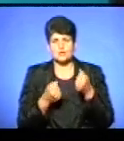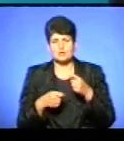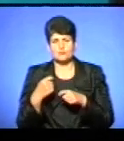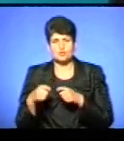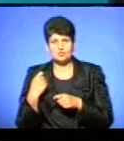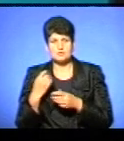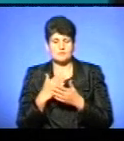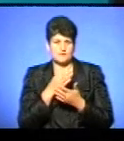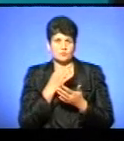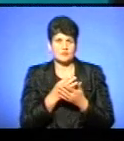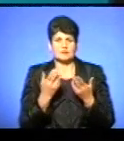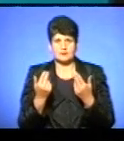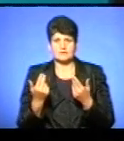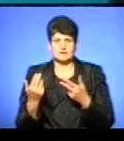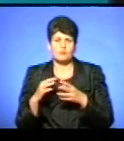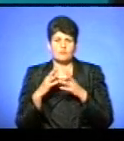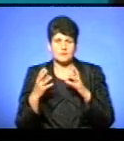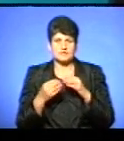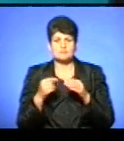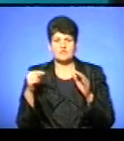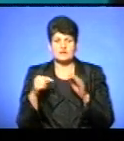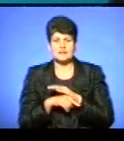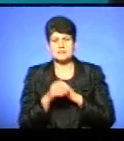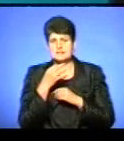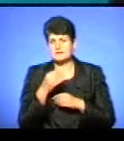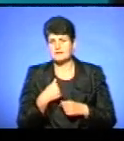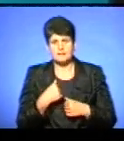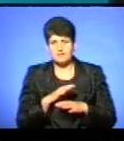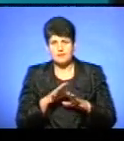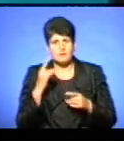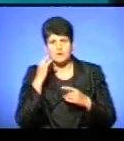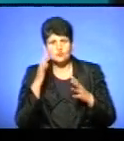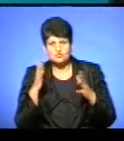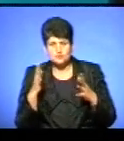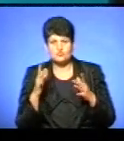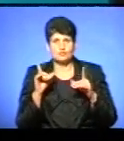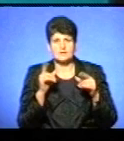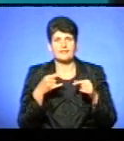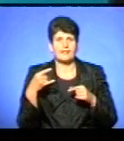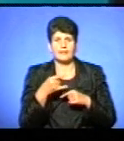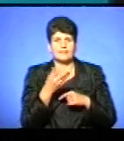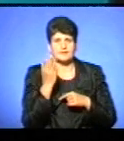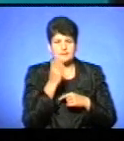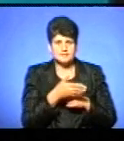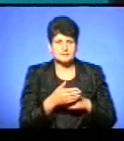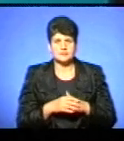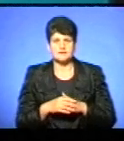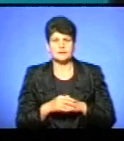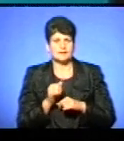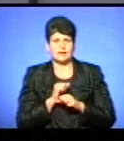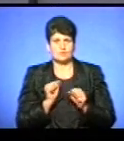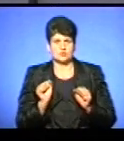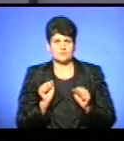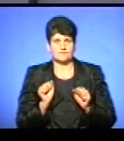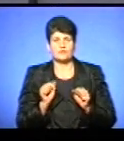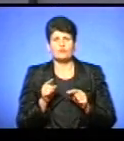власне, має відповідати. Тобто, в принципі, втікти, сказати, що не моя, не знаю, не чув, поїхати на таксі, як зараз сказав пан Ігор, не можна буде.